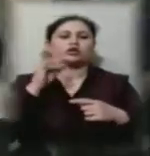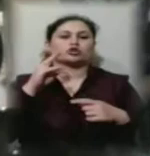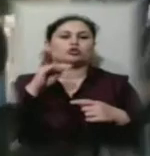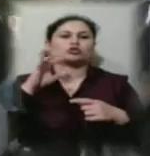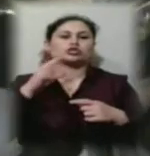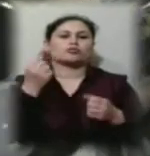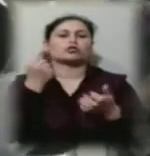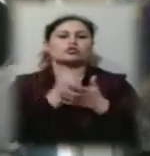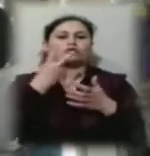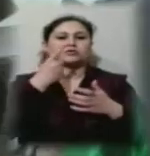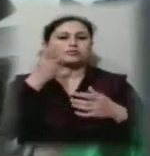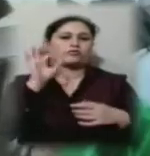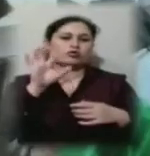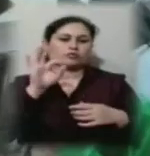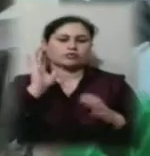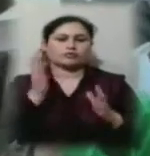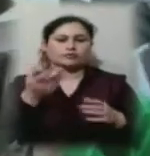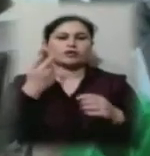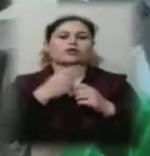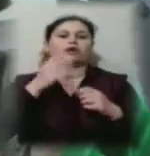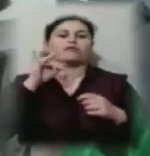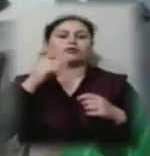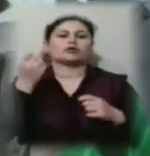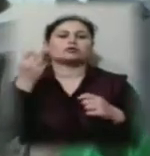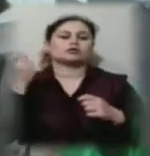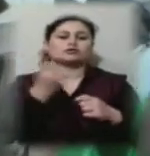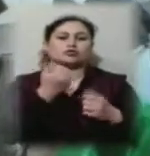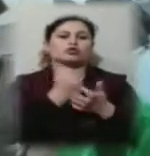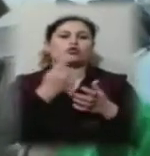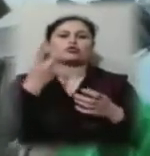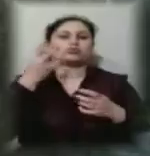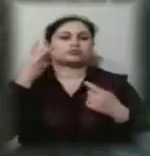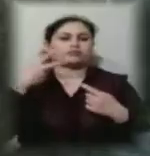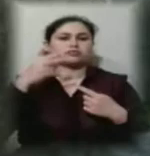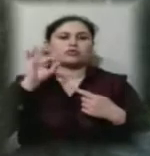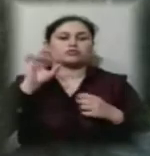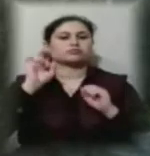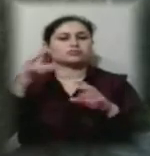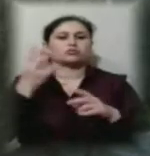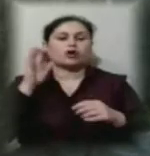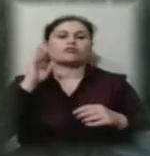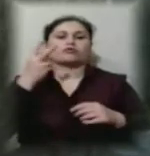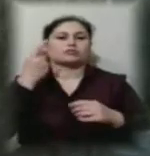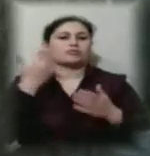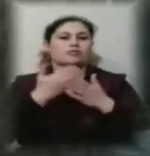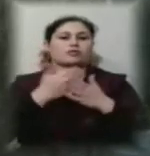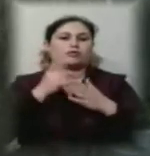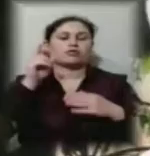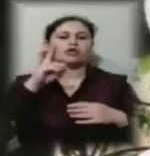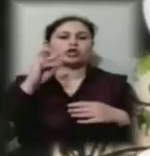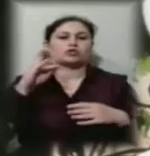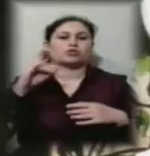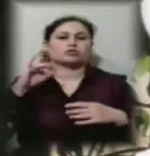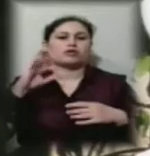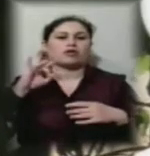жовтня. Фільм за тиждень треба здати до 20 жовтня. Наступного дня їх покажуть у кінотеатрі «Мультиплекс». Там вже відбудеться